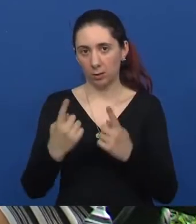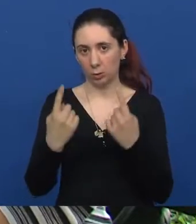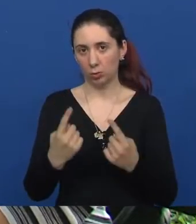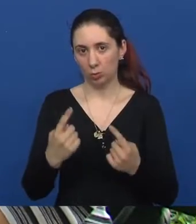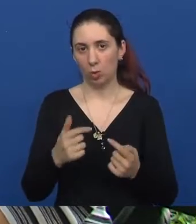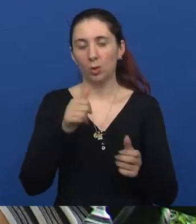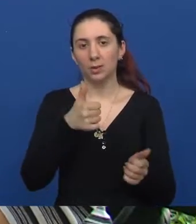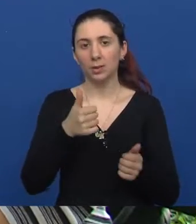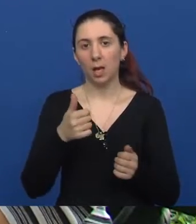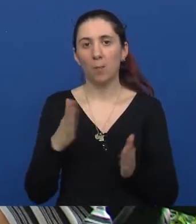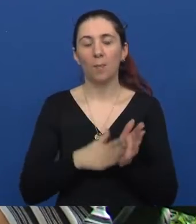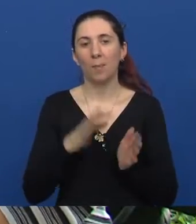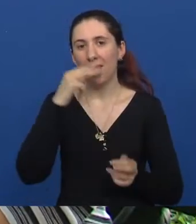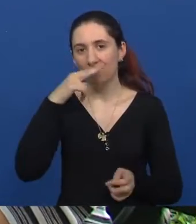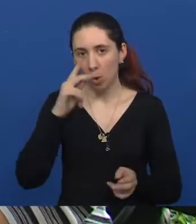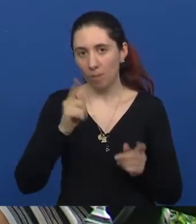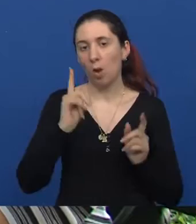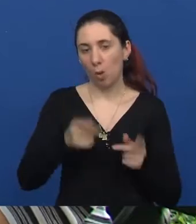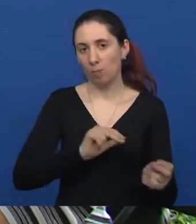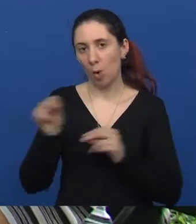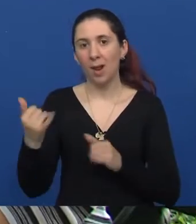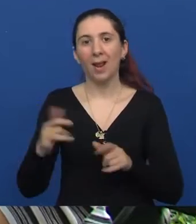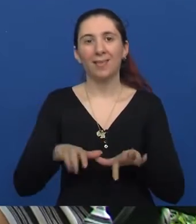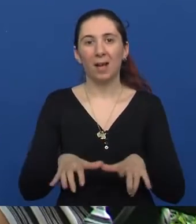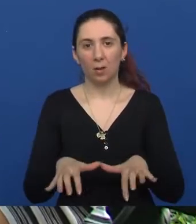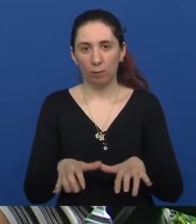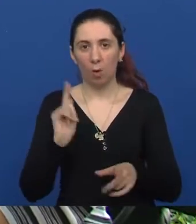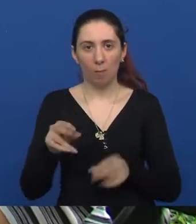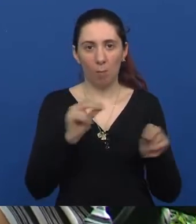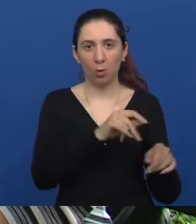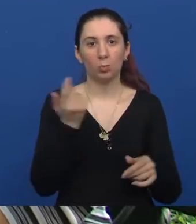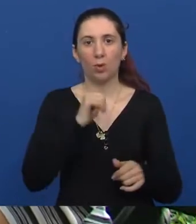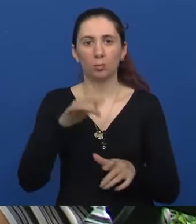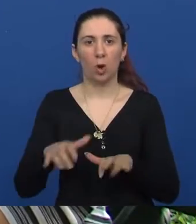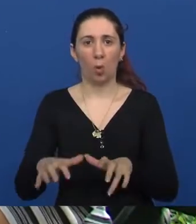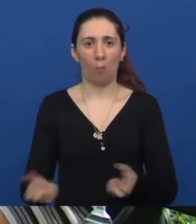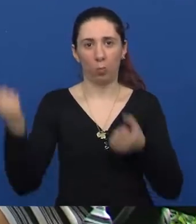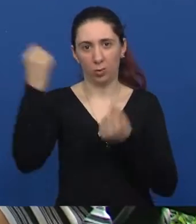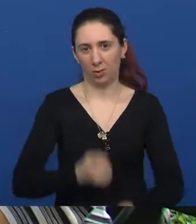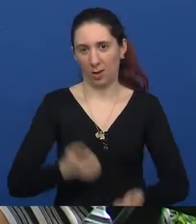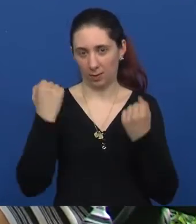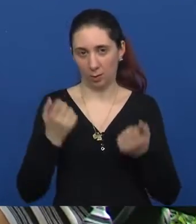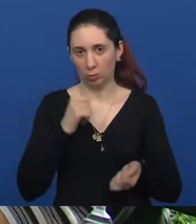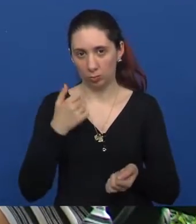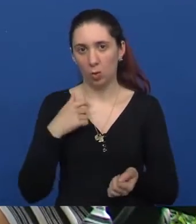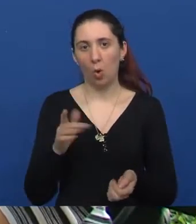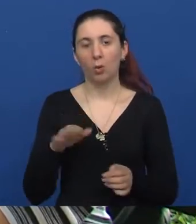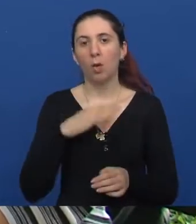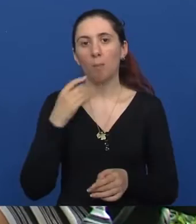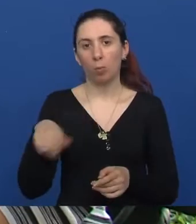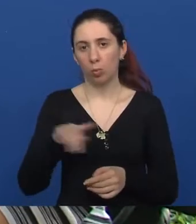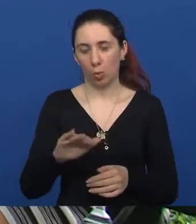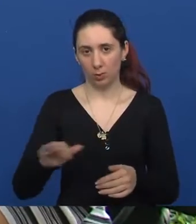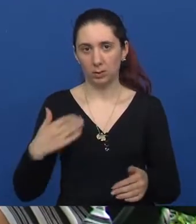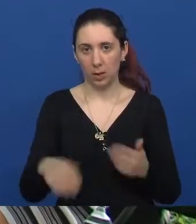Znači, selili smo se kad je bila informatika ili daktilografija, jer nisu mogli prenijeti računala dole. Ali onda su mi pomagali